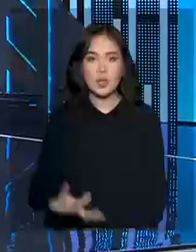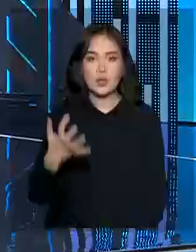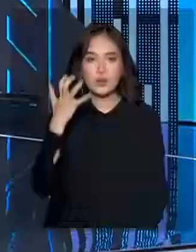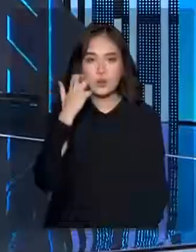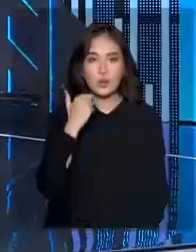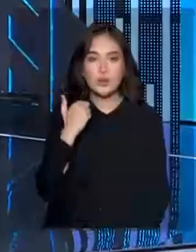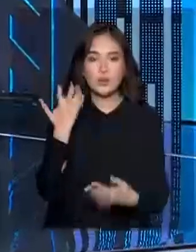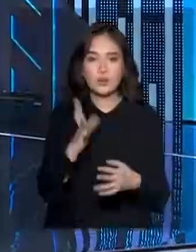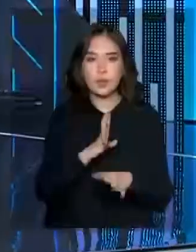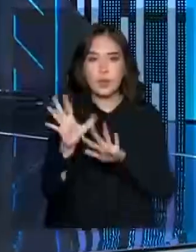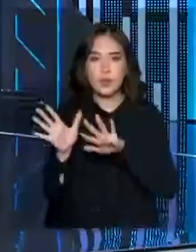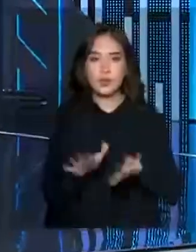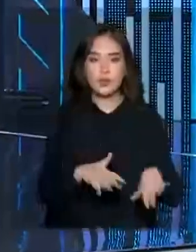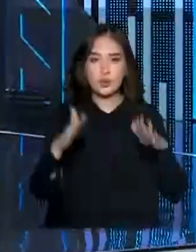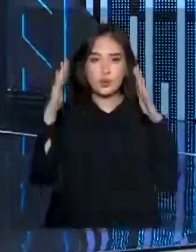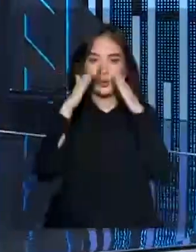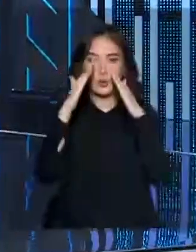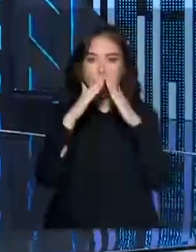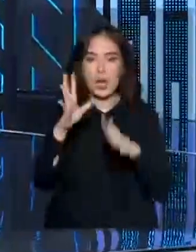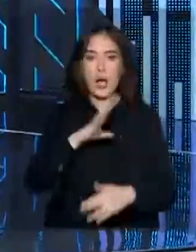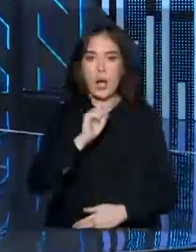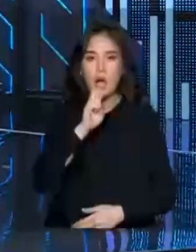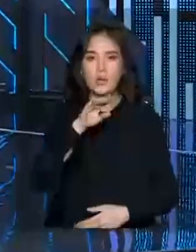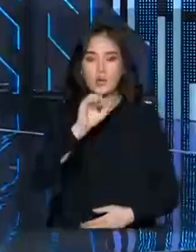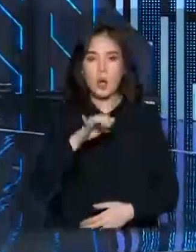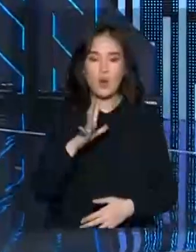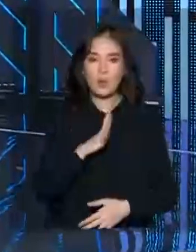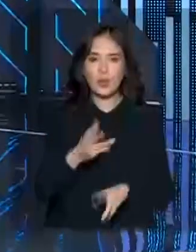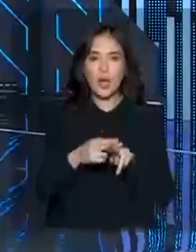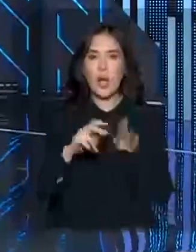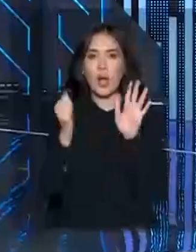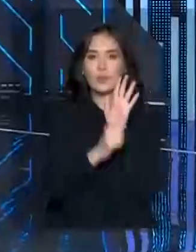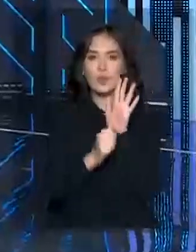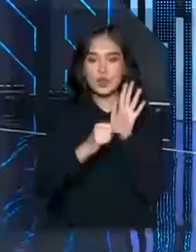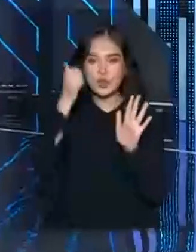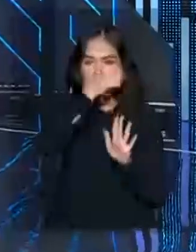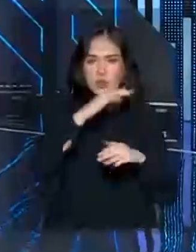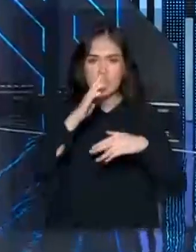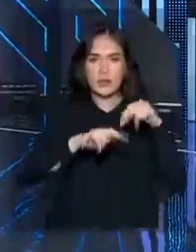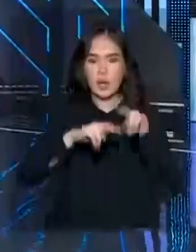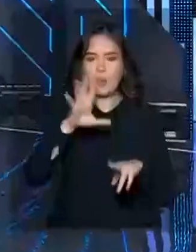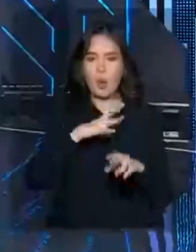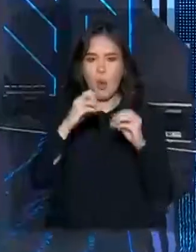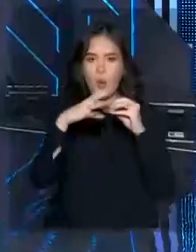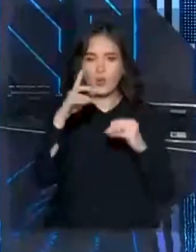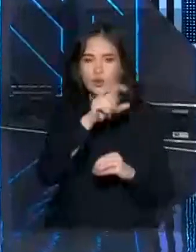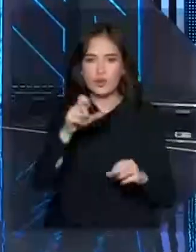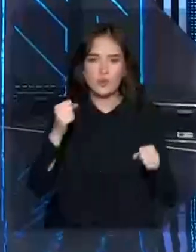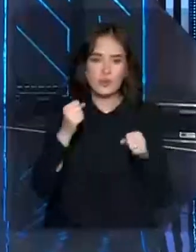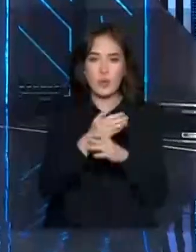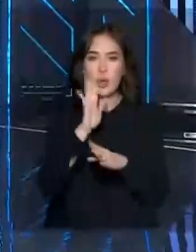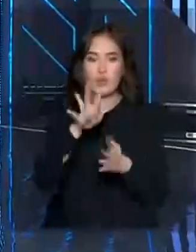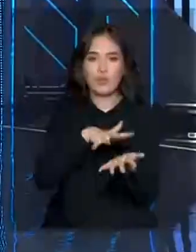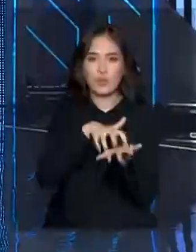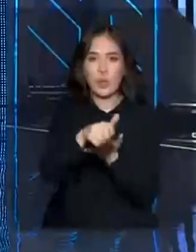Тозып кеткен тұрғын үйлер ақтауда өткен ғасырдың 60 жылдар салыған 15-й түгел қиратлады. Орына